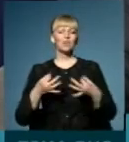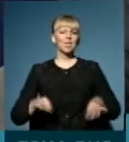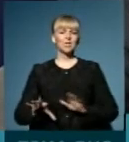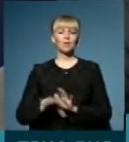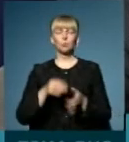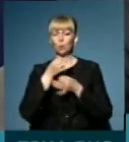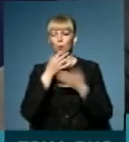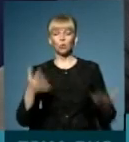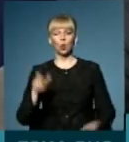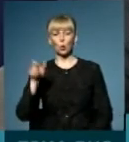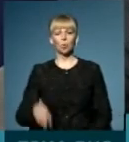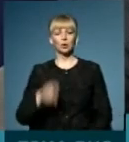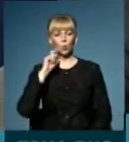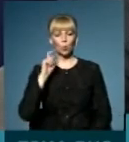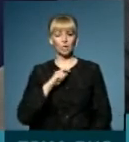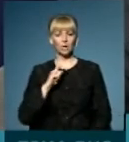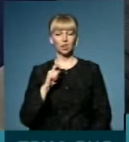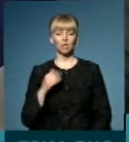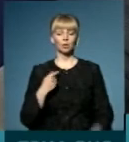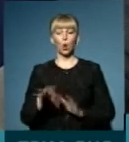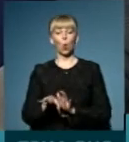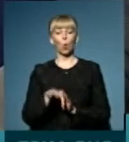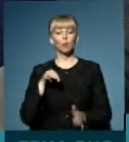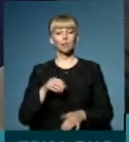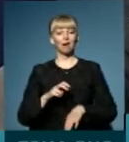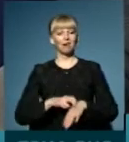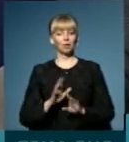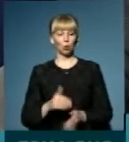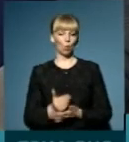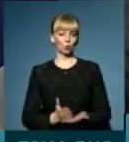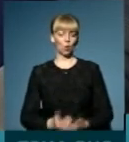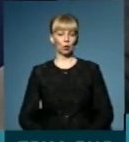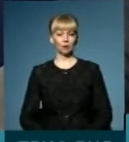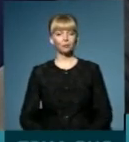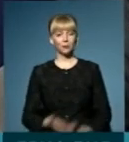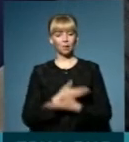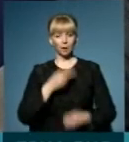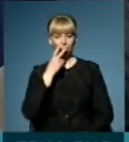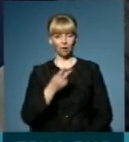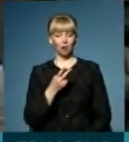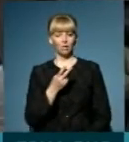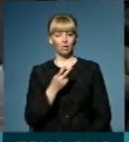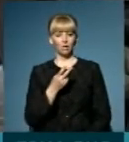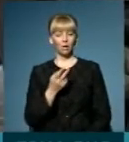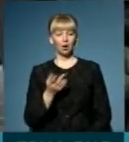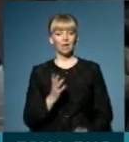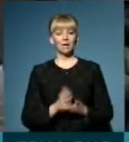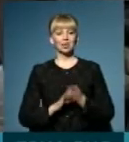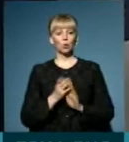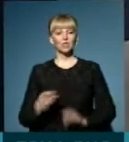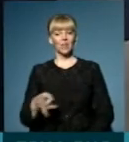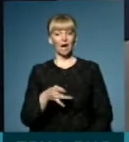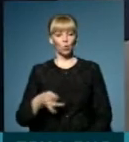вибір будь-якого громадянина України щодо обрання лікаря, який буде обслуговувати. Ми бачили, якою є ситуація в